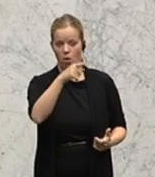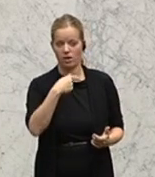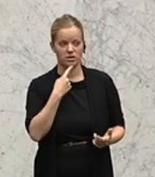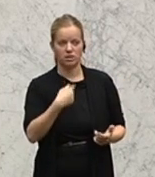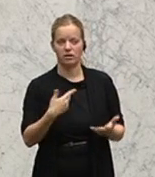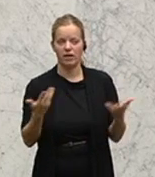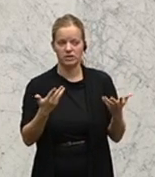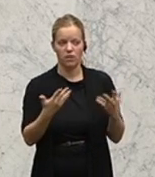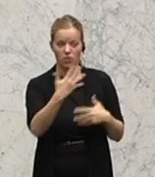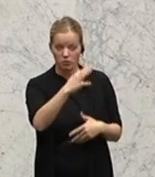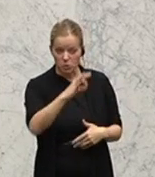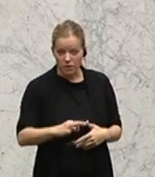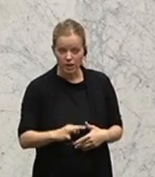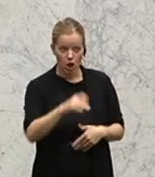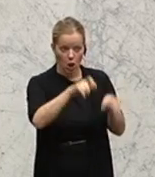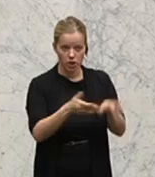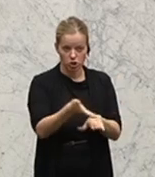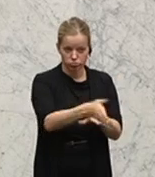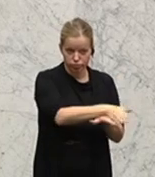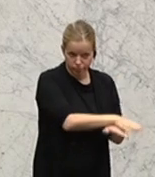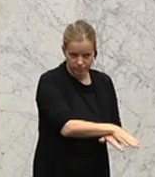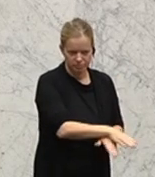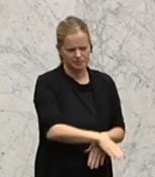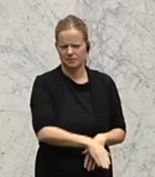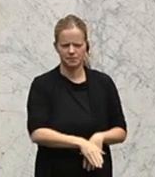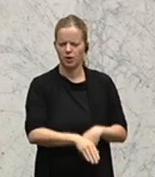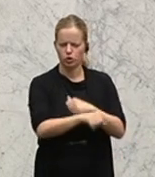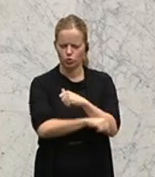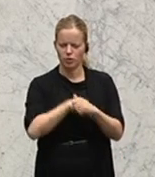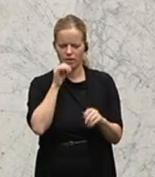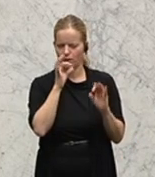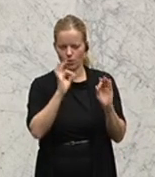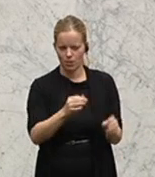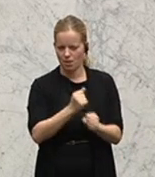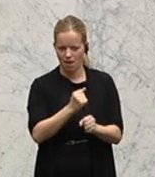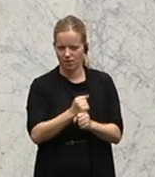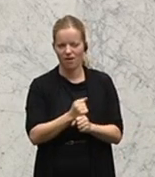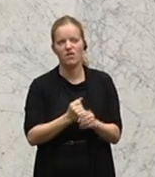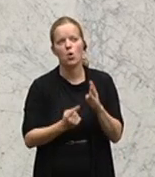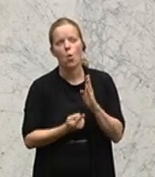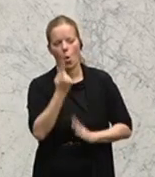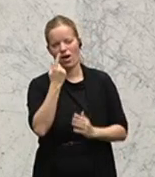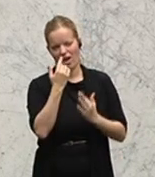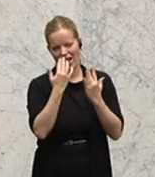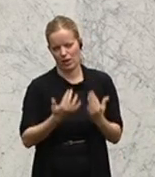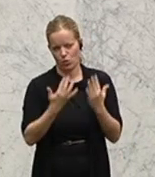das war eine nicht sehr gut gemachte Studie und hochgerechnet. Wenn Sie sagen, sehr geehrte Frau Abgeordnete,